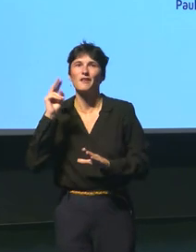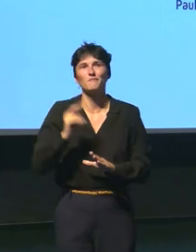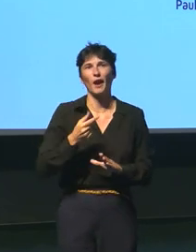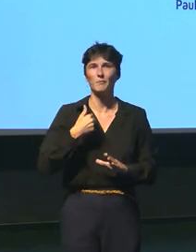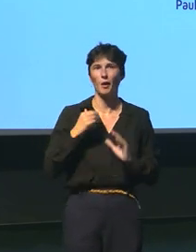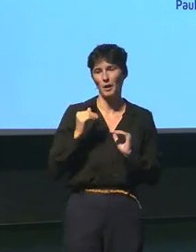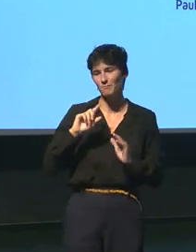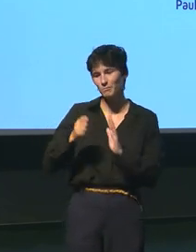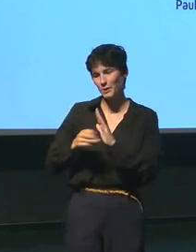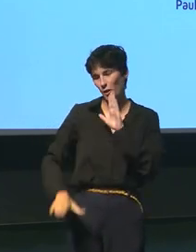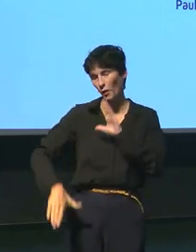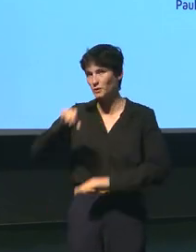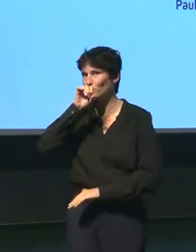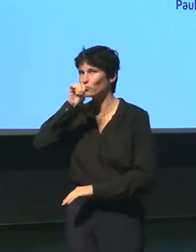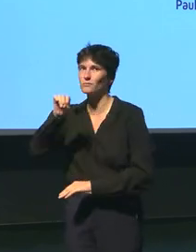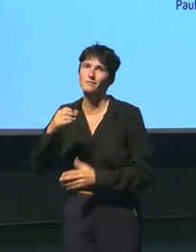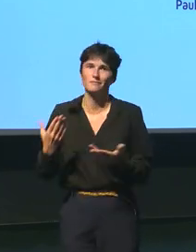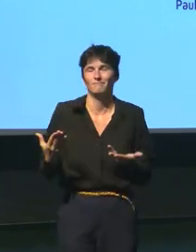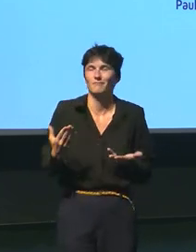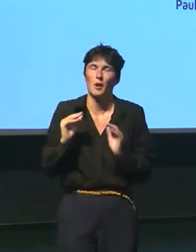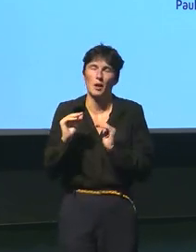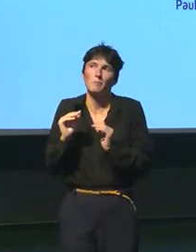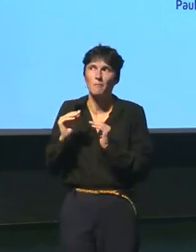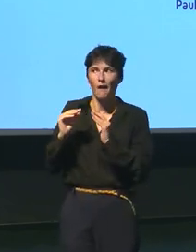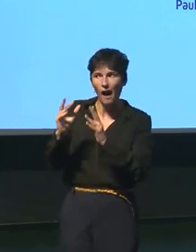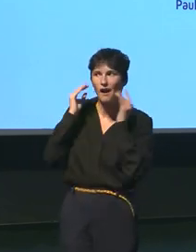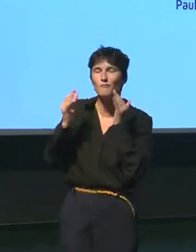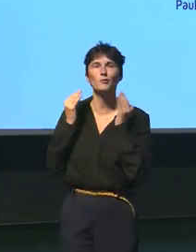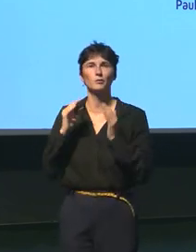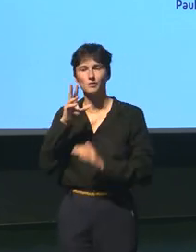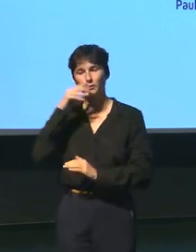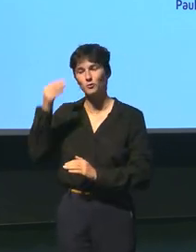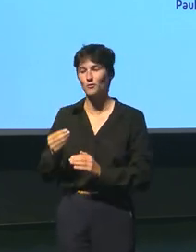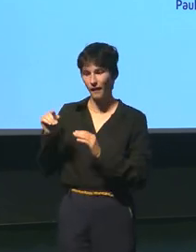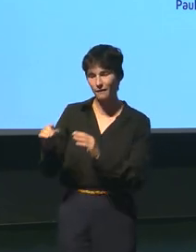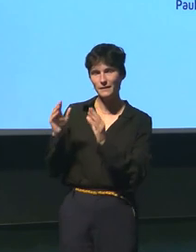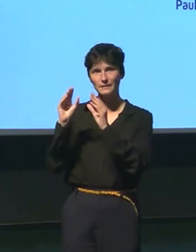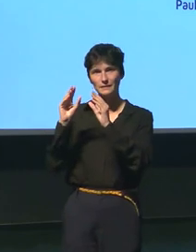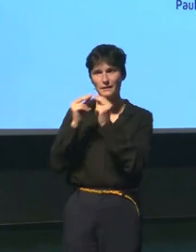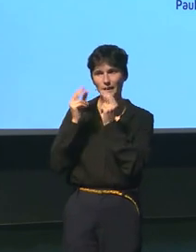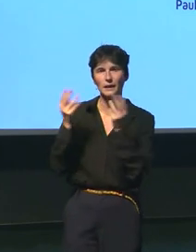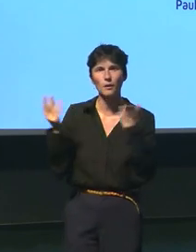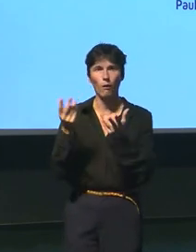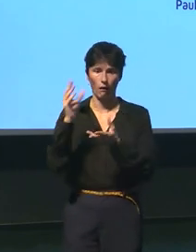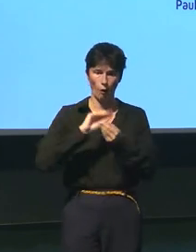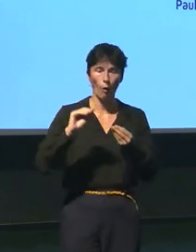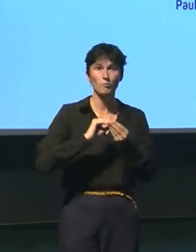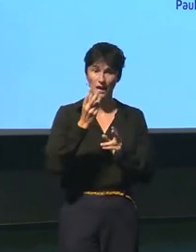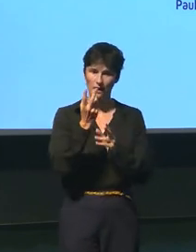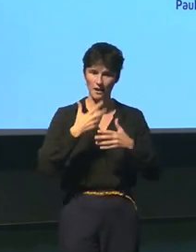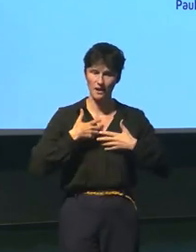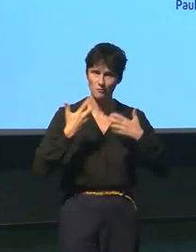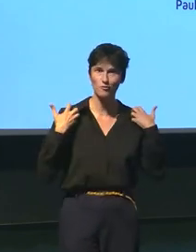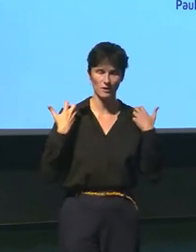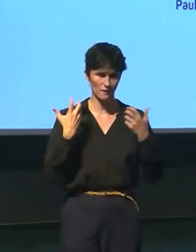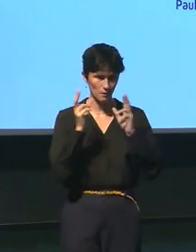que Jules Verne dans sa capacité à la fois d'écrire je dirais bien sûr les objets scientifiques mais aussi les relations